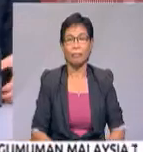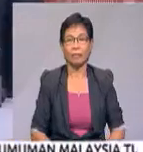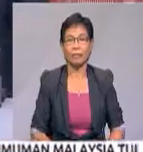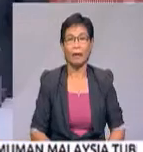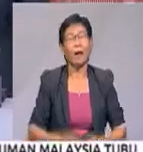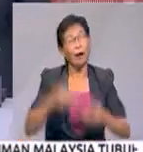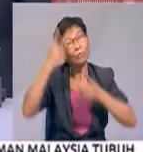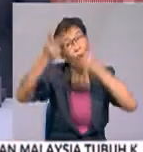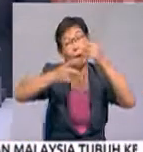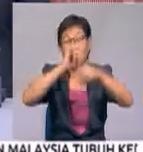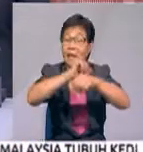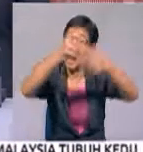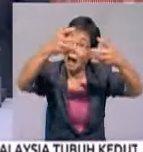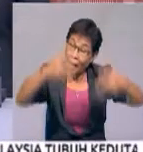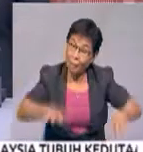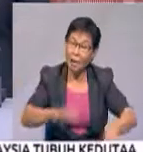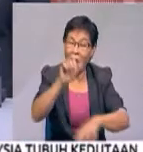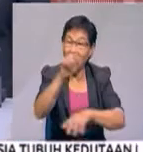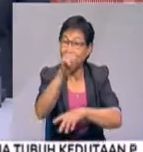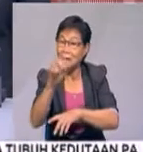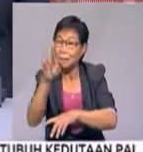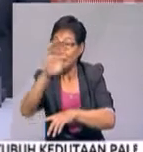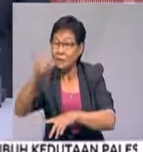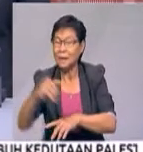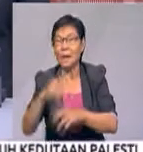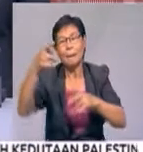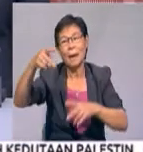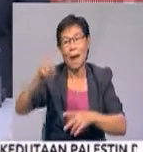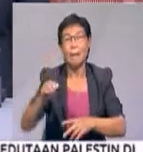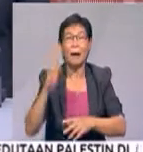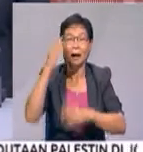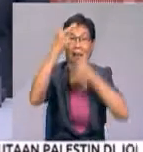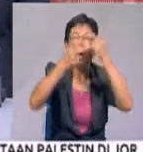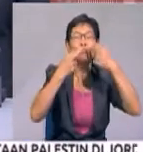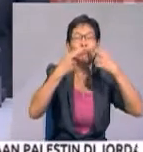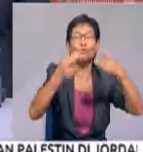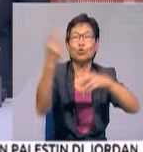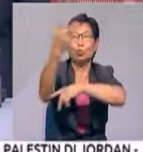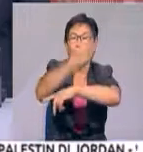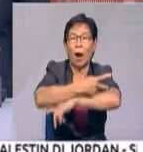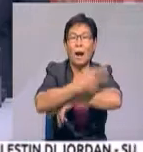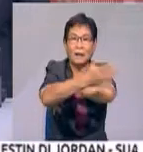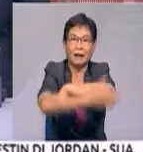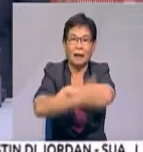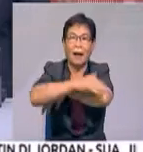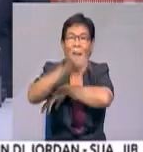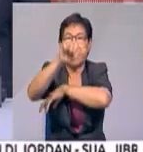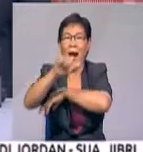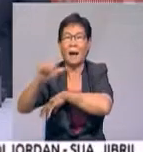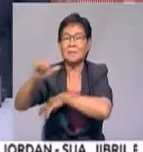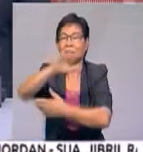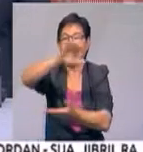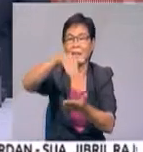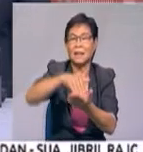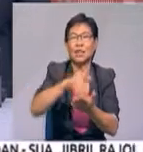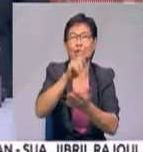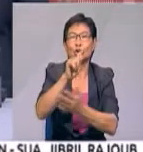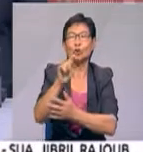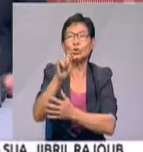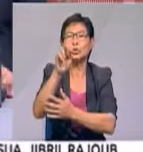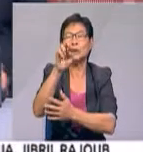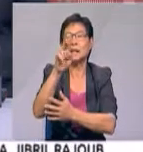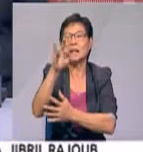Selepas lawatan kerja di Azerbaijan, Perdana Menteri akan mengadakan lawatan rasmi dua hari ke negara Asia Tengah iaitu Turkmenistan.